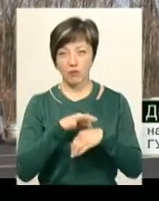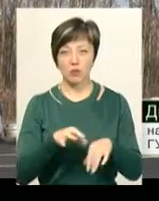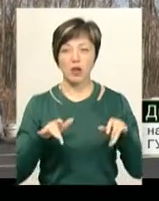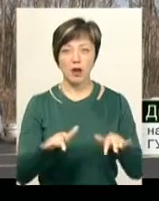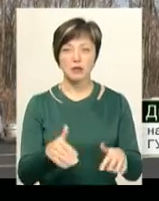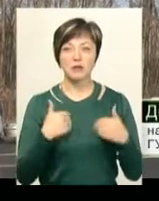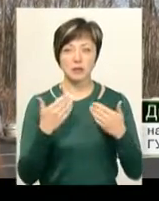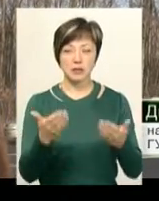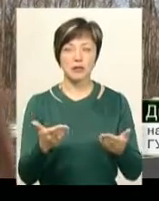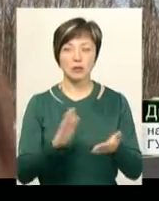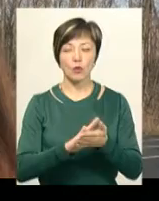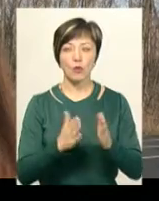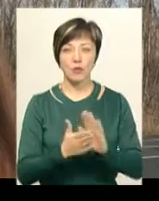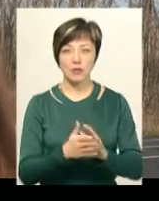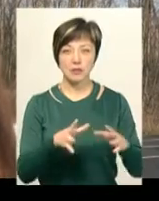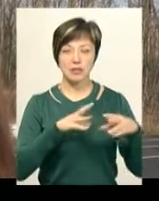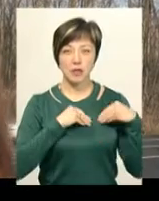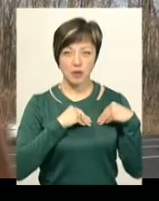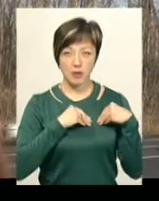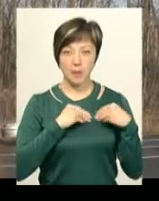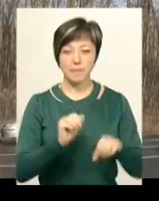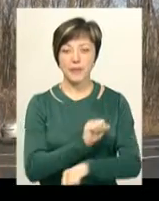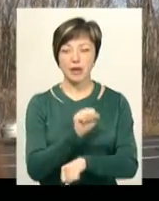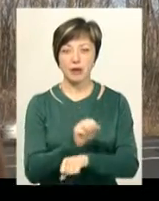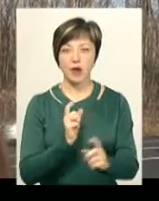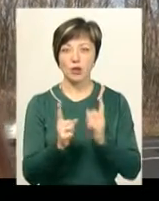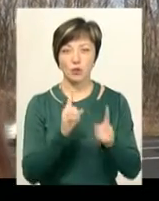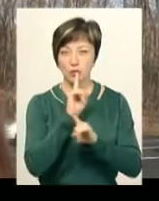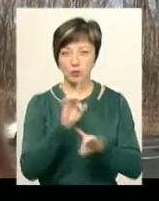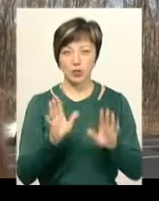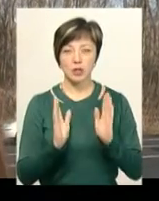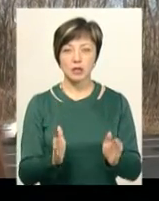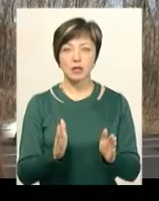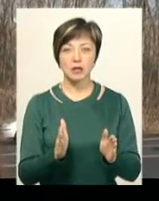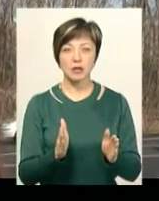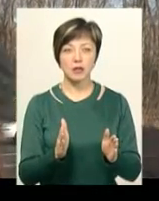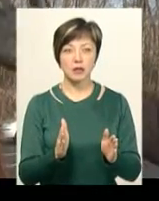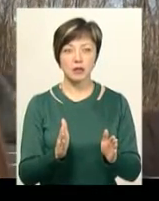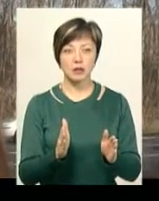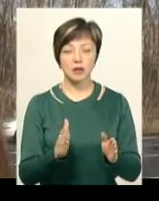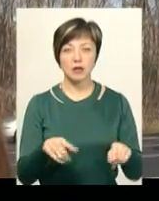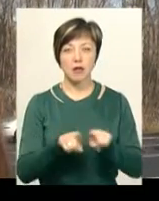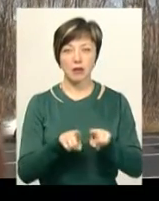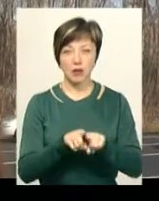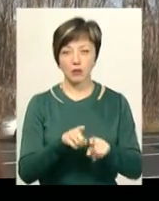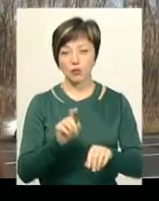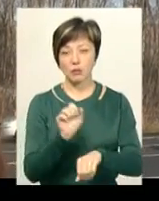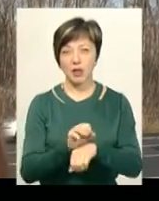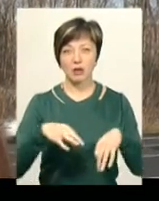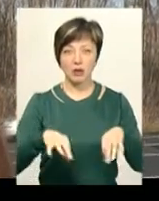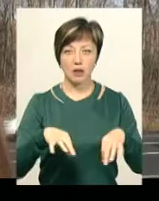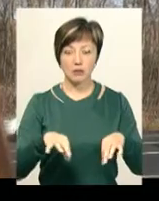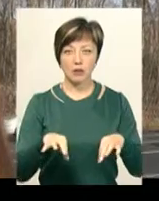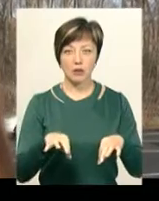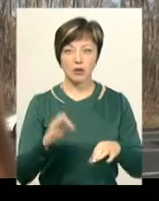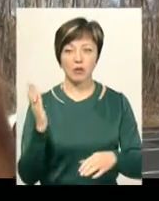них домовленість з нами, вони перекривати рух не будуть, вони тільки виявляють своє вилевлення таким чином, що зупиняють транспортні зацію